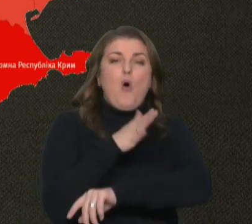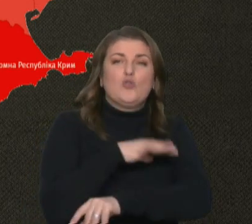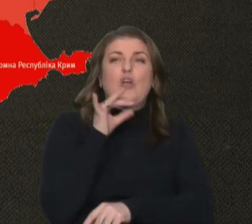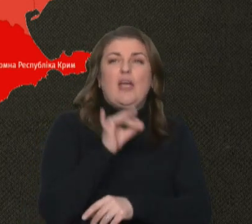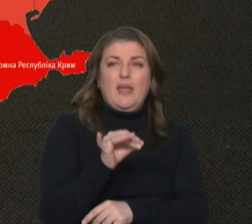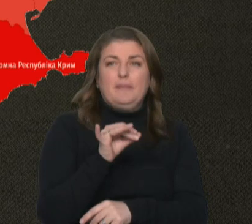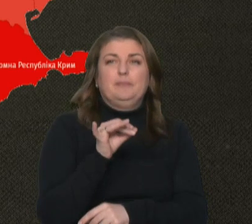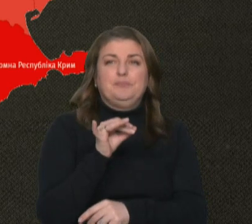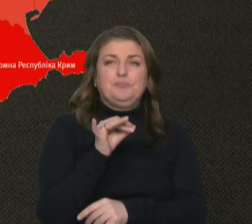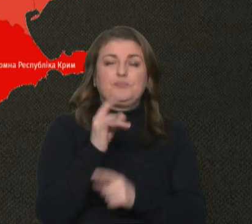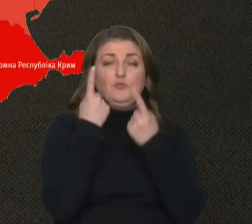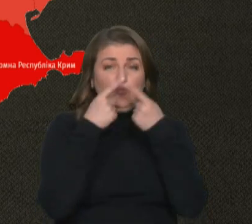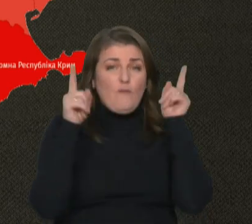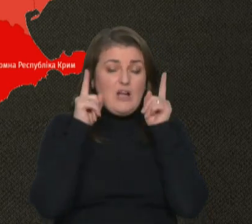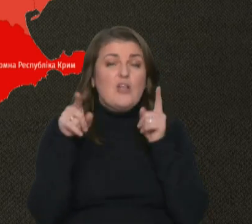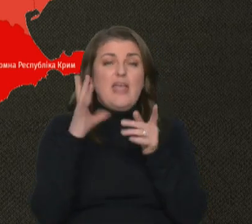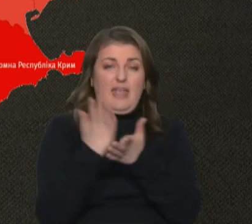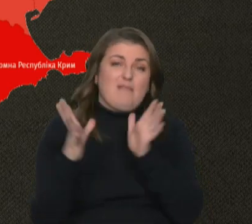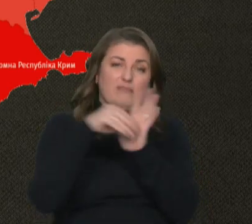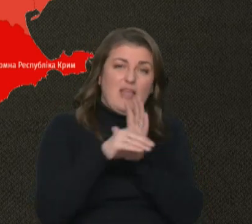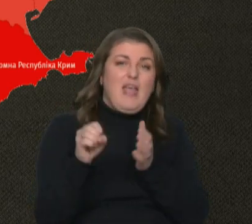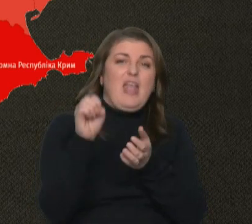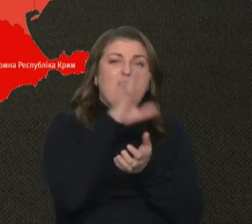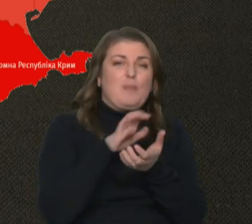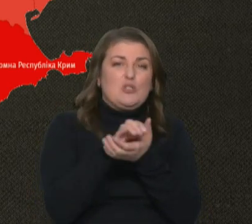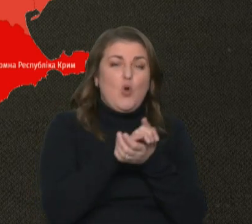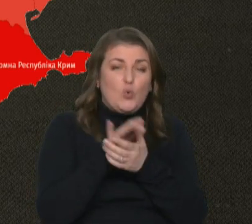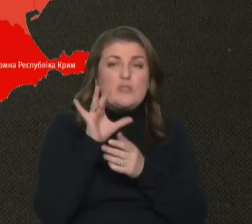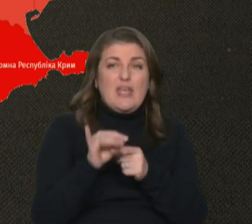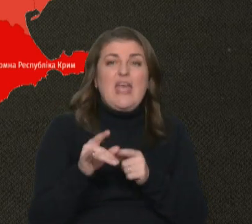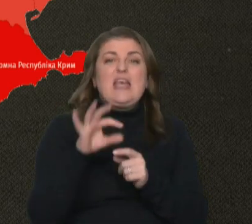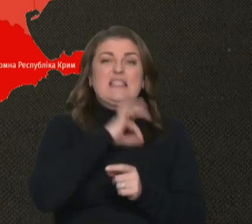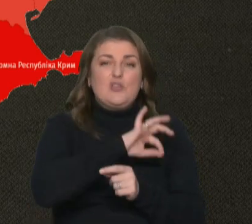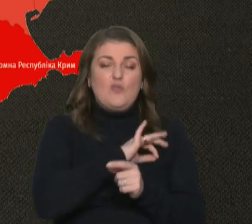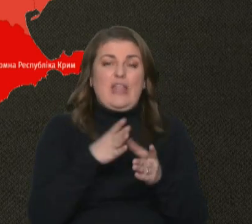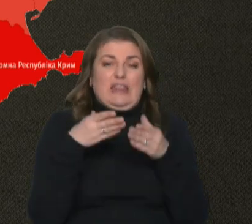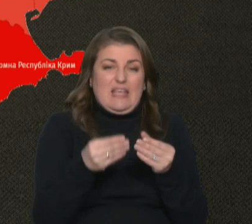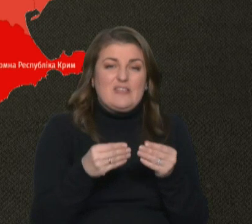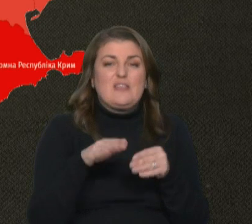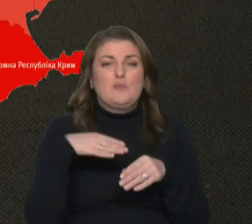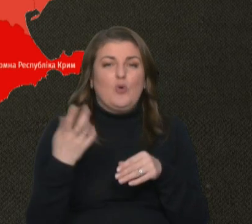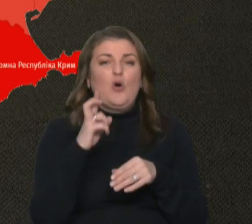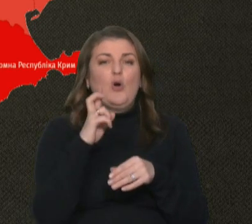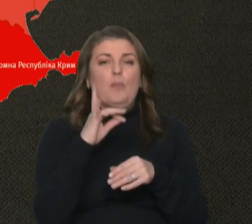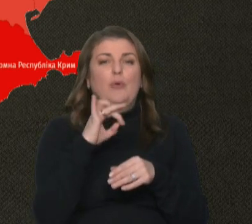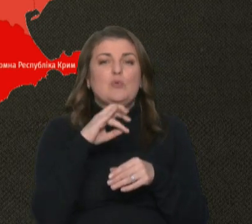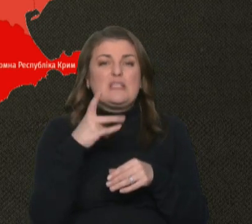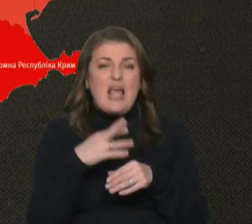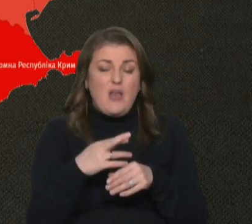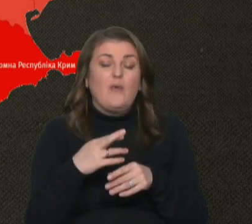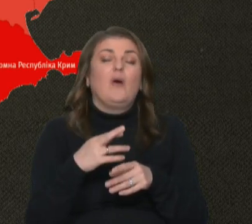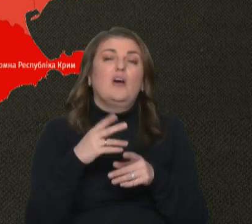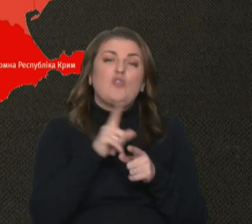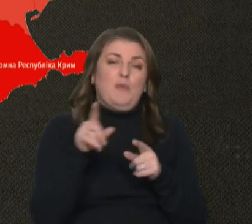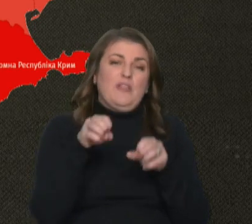Словаччина є в Європейському Союзі, і застосовувати відповідній тиск з боку Брюсселю на ці країни, щоб вони